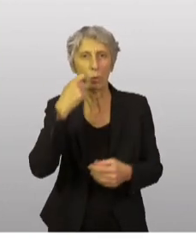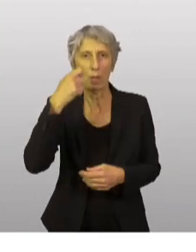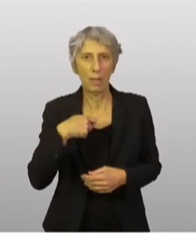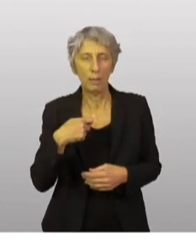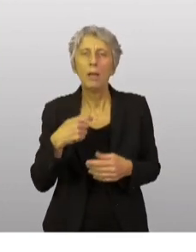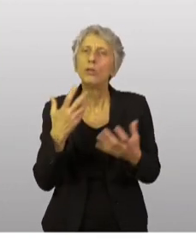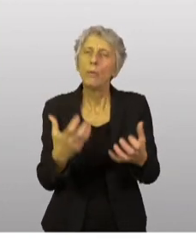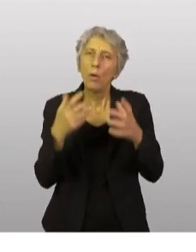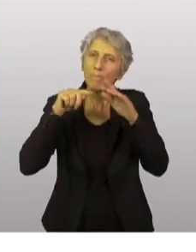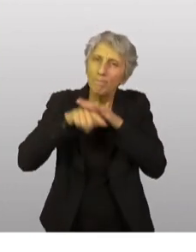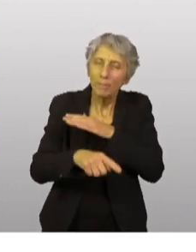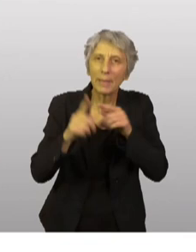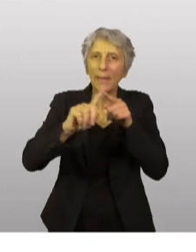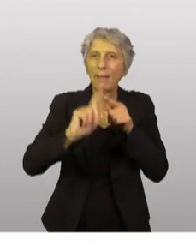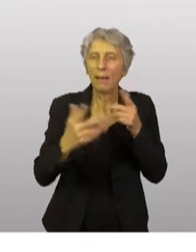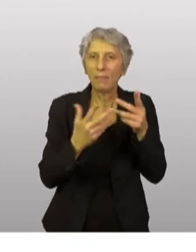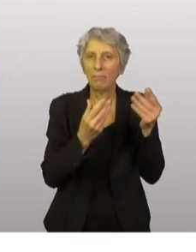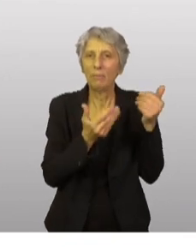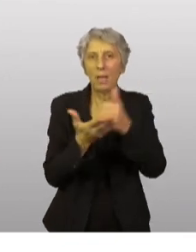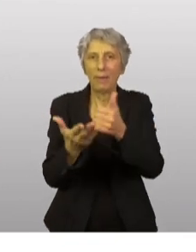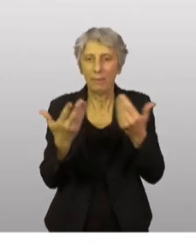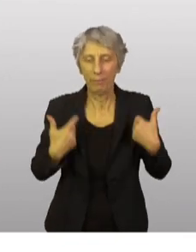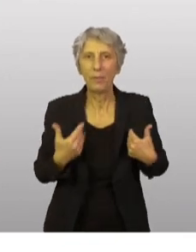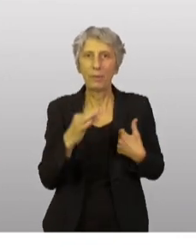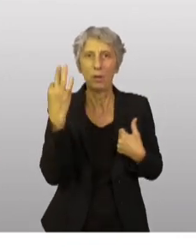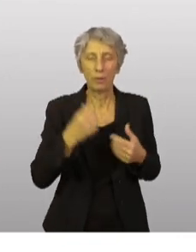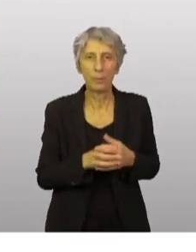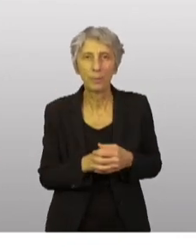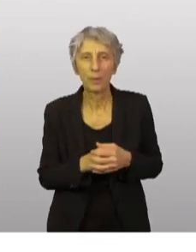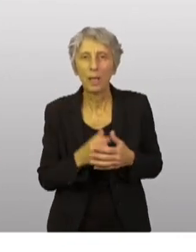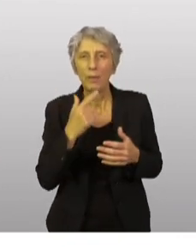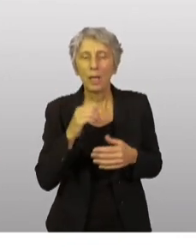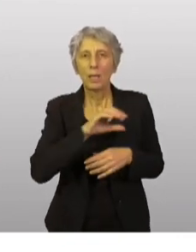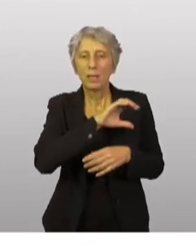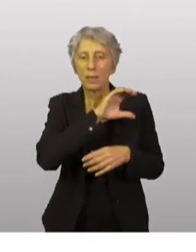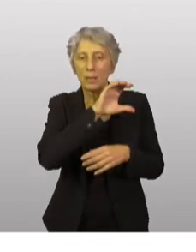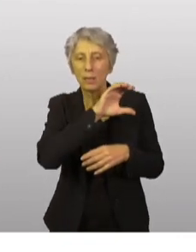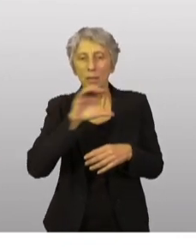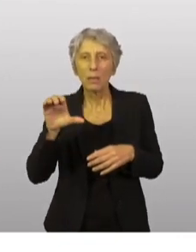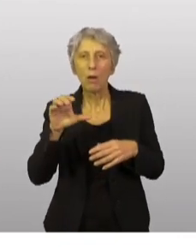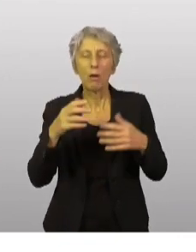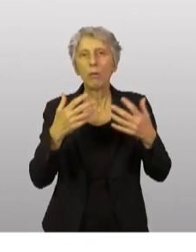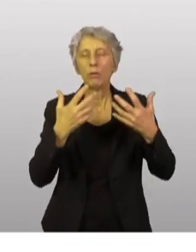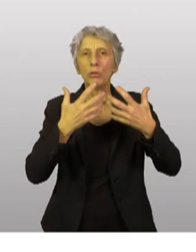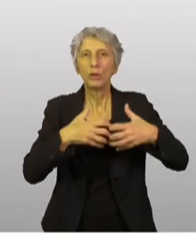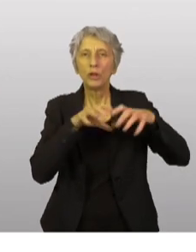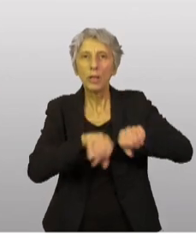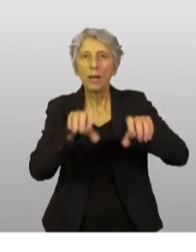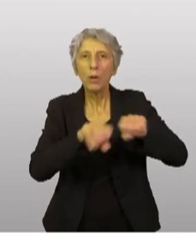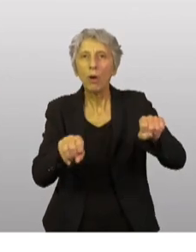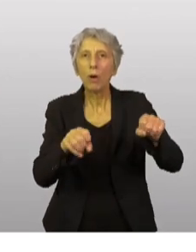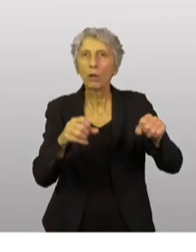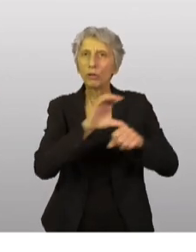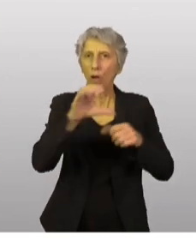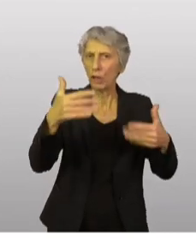l'aide apportée par la France. Nous allons livrer, en complément des 100 générateurs déjà livrés le